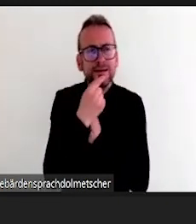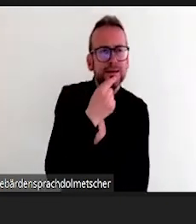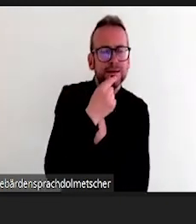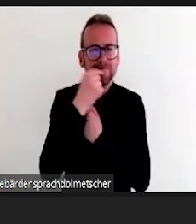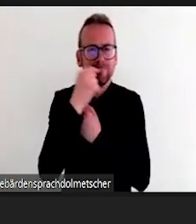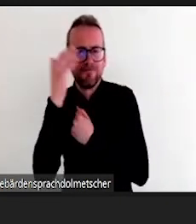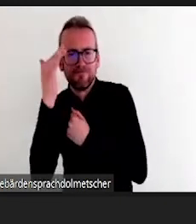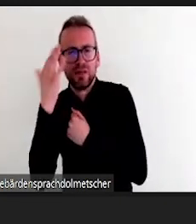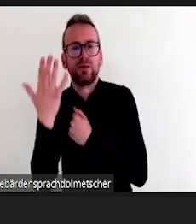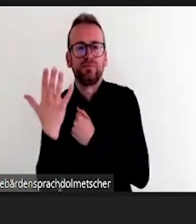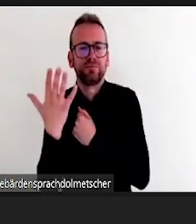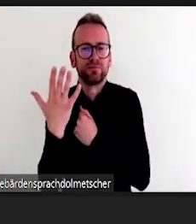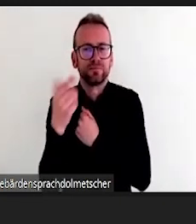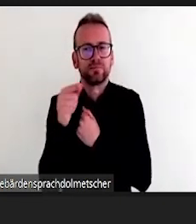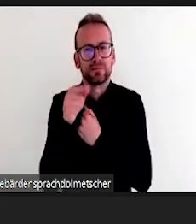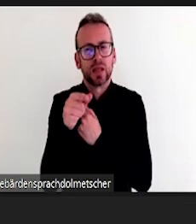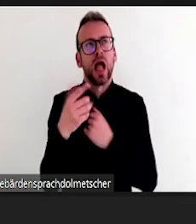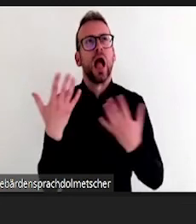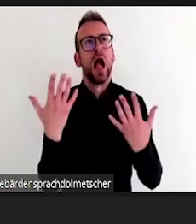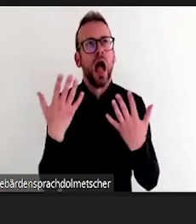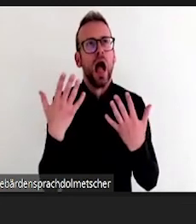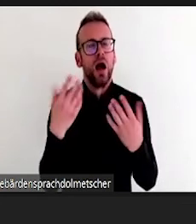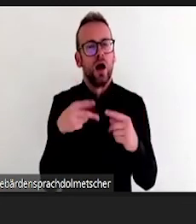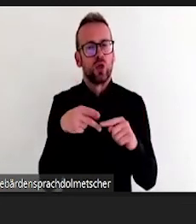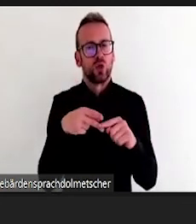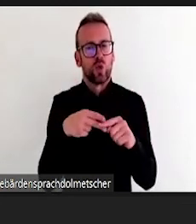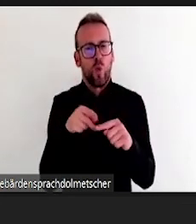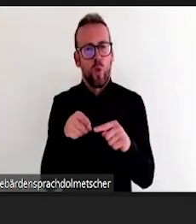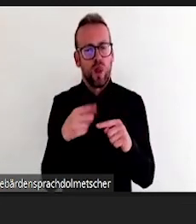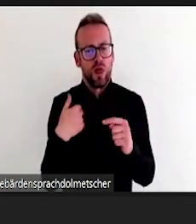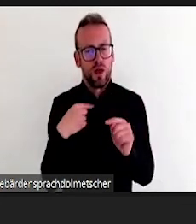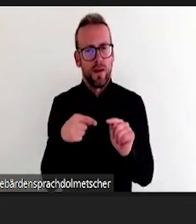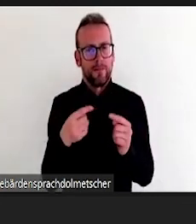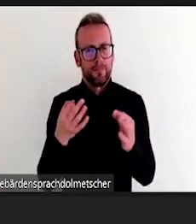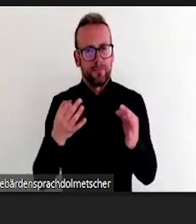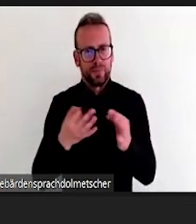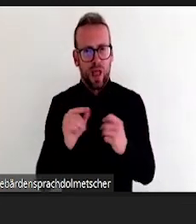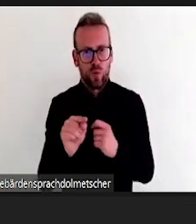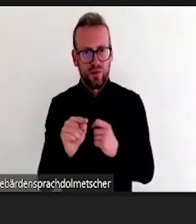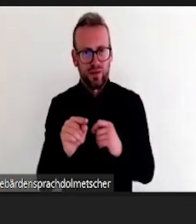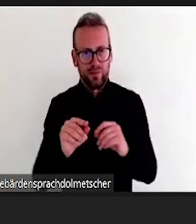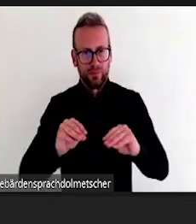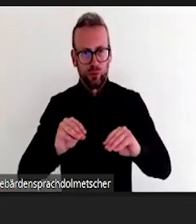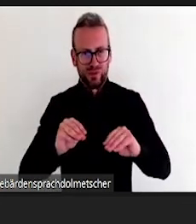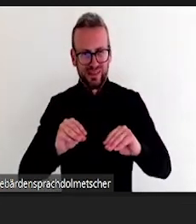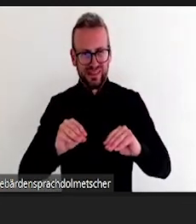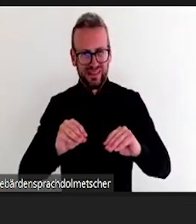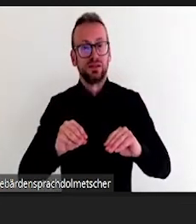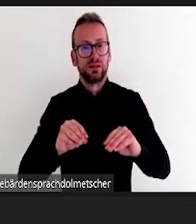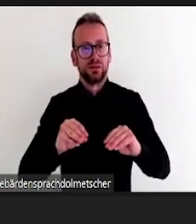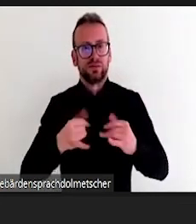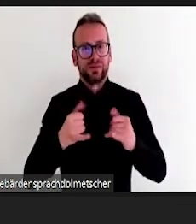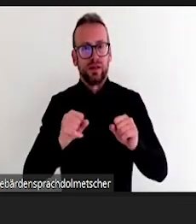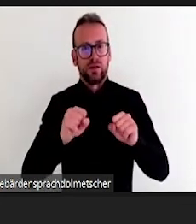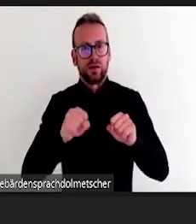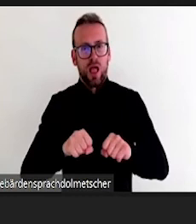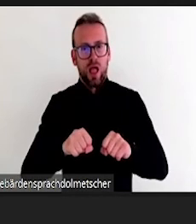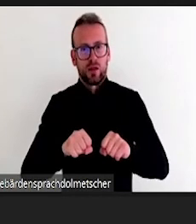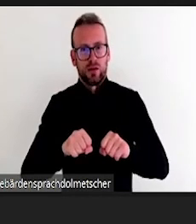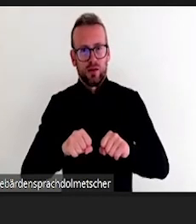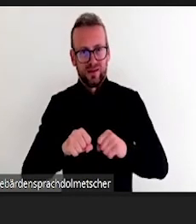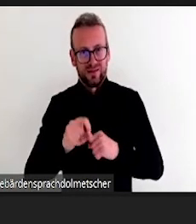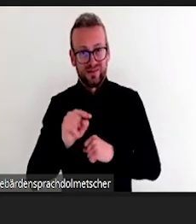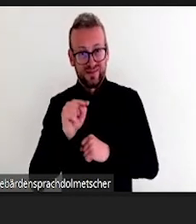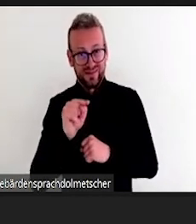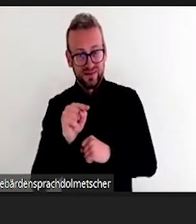sondern es ist ja eher das Gesamtkonzept. Deswegen hier so ein paar Beispiele oder Tipps zum Weiterdenken. Sie haben jetzt